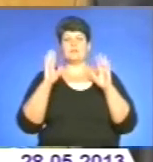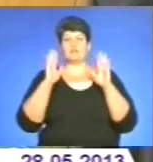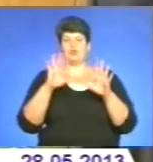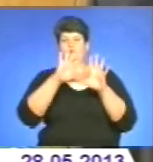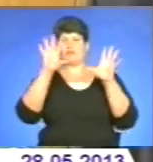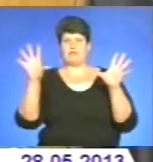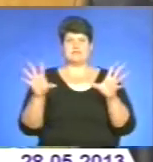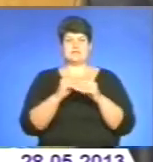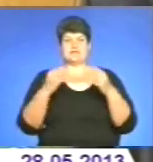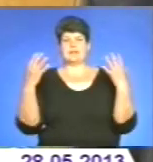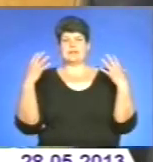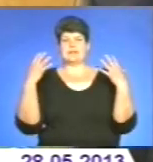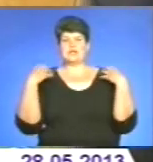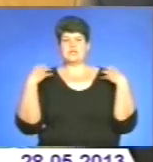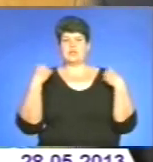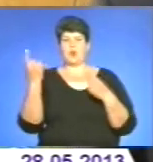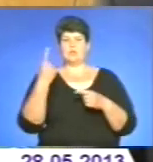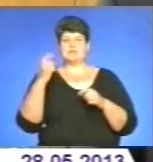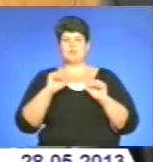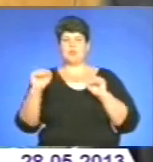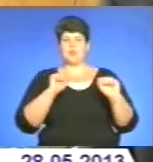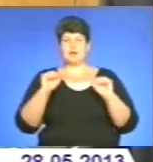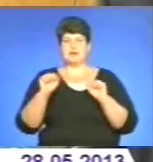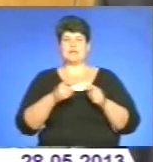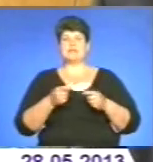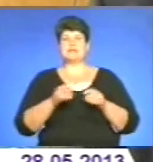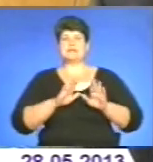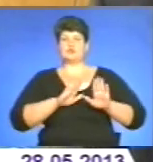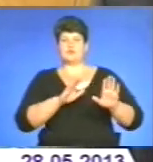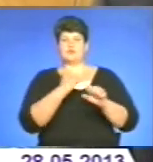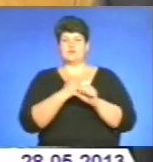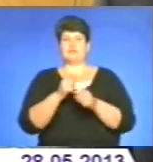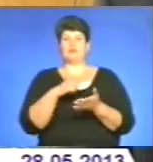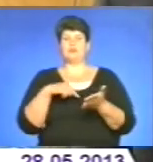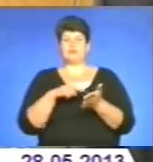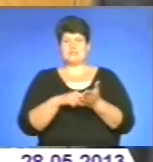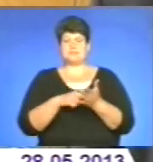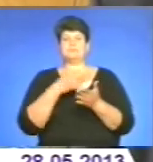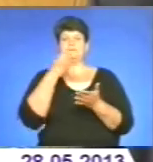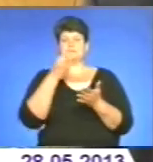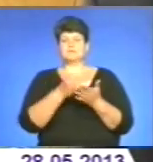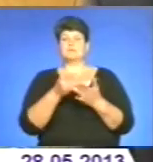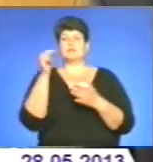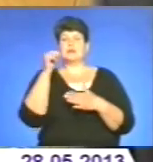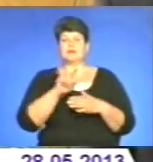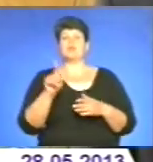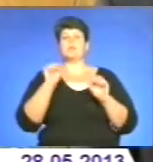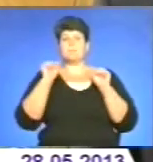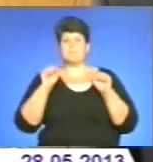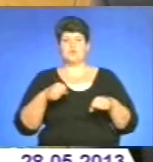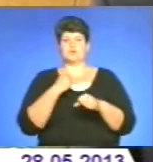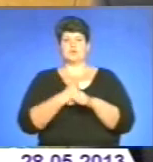обласних управлінь, заступники працювати в місті. Ми намічитимо те, що ми можемо зробити